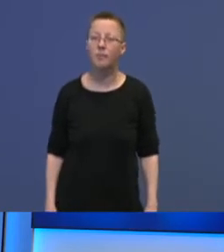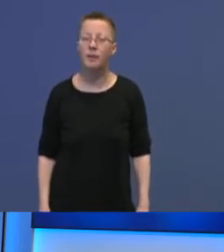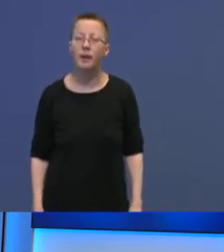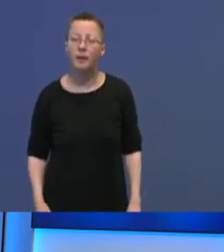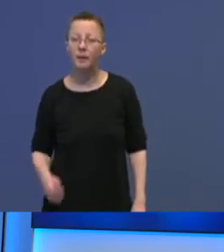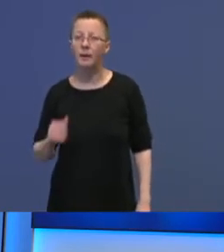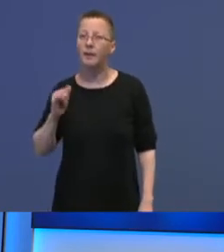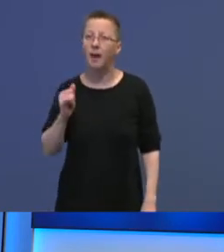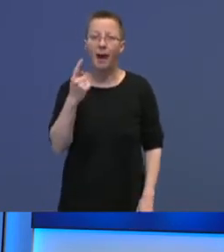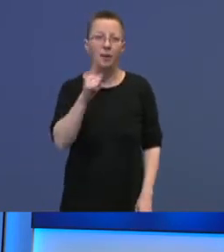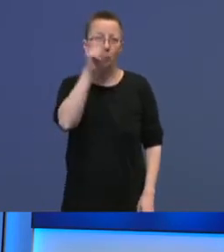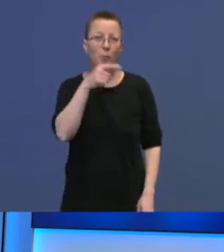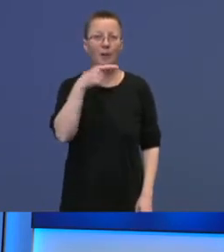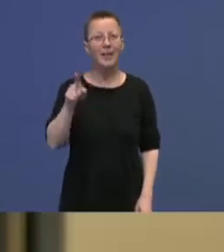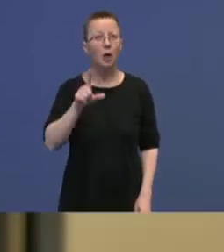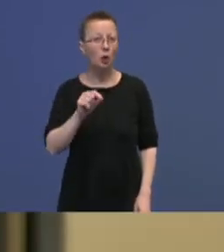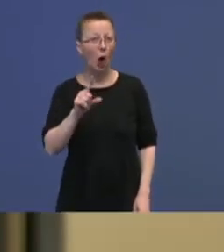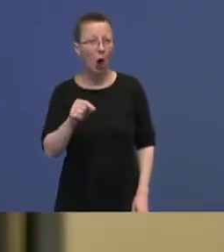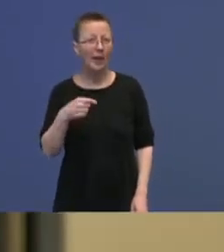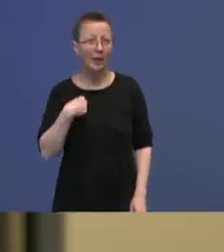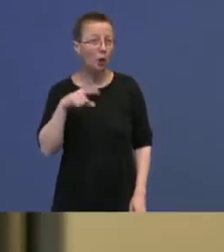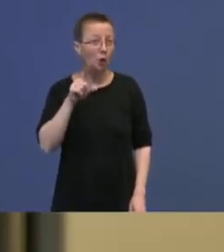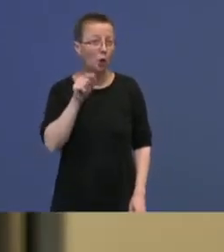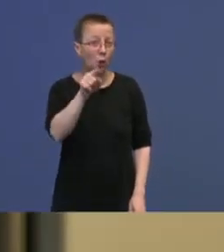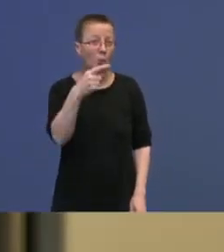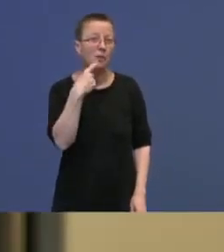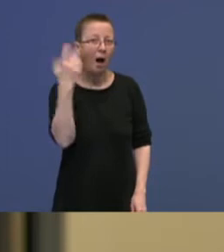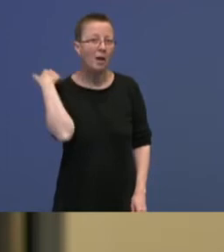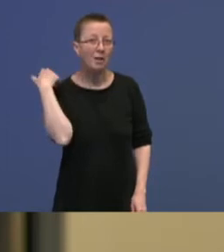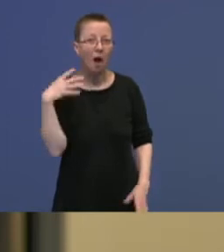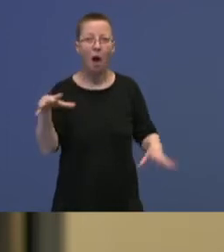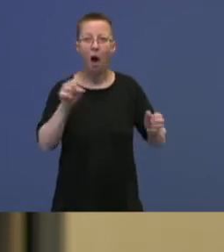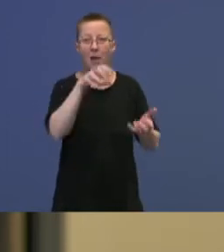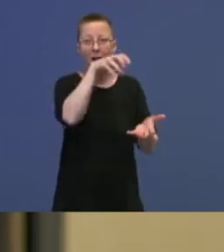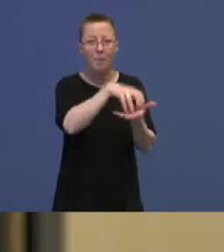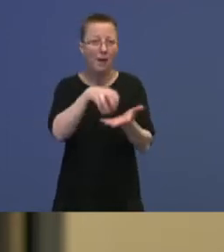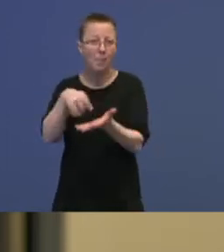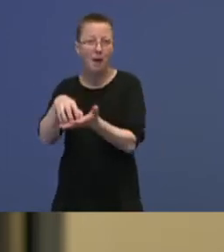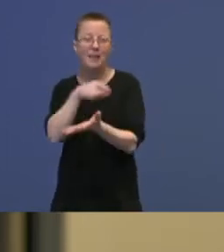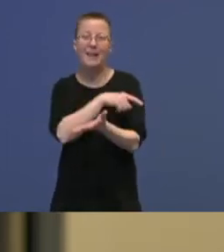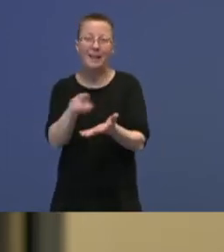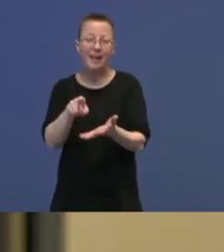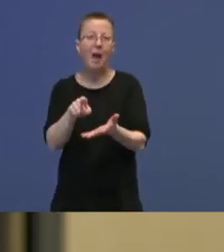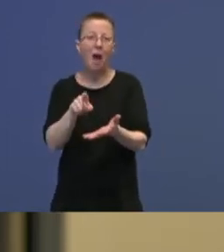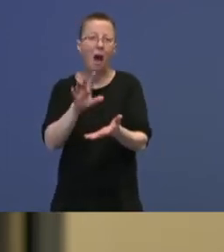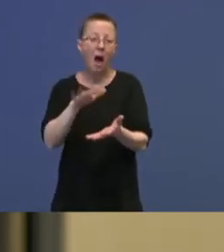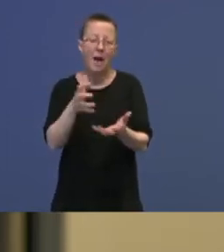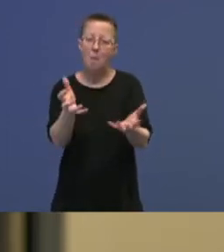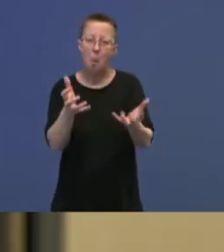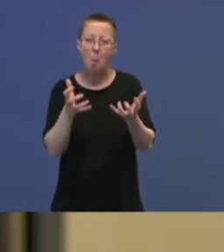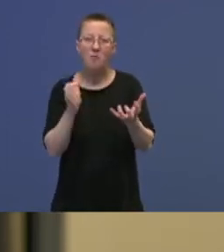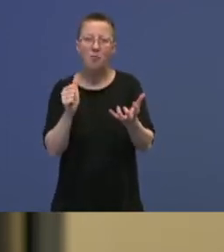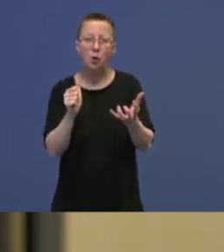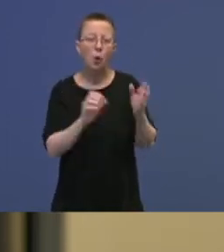Det er et spørsmål til Stora. Stora, du sa at alle departementene er behovet for